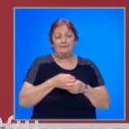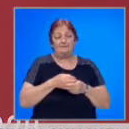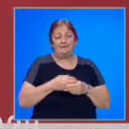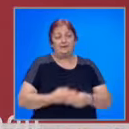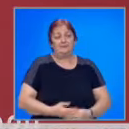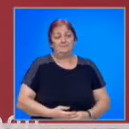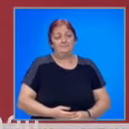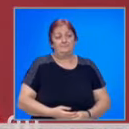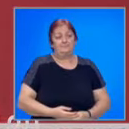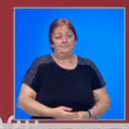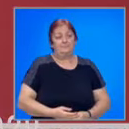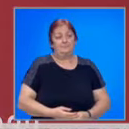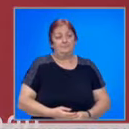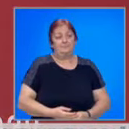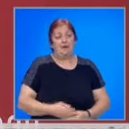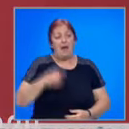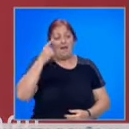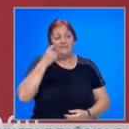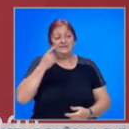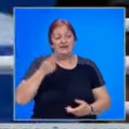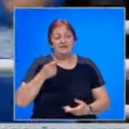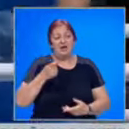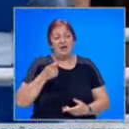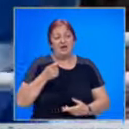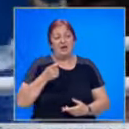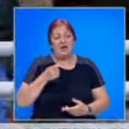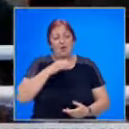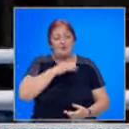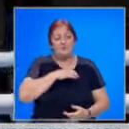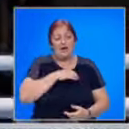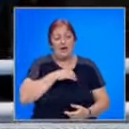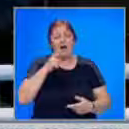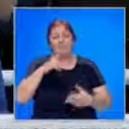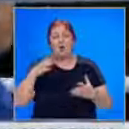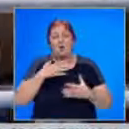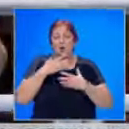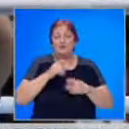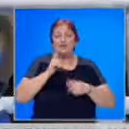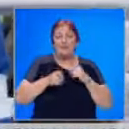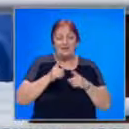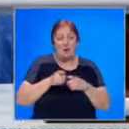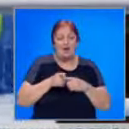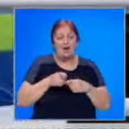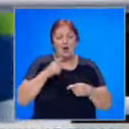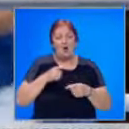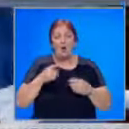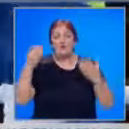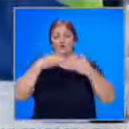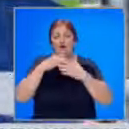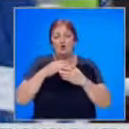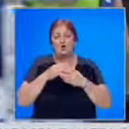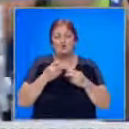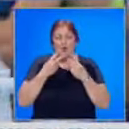изглежда така. Мисля, че нещата се получава от Кръмцова. Много благодаря на премьора Сибурсов Георгиев, който да е наношно